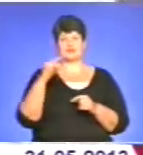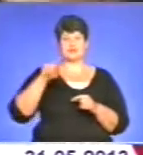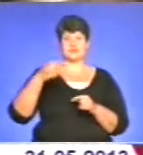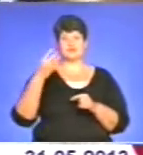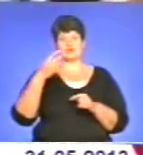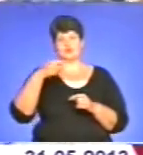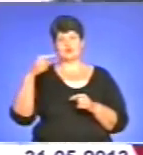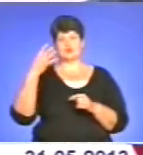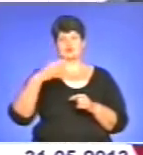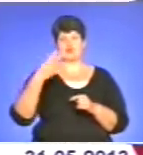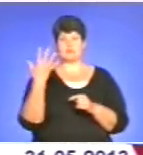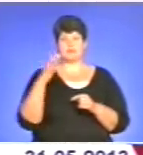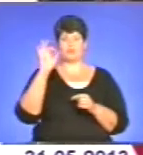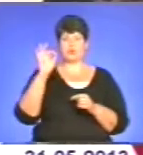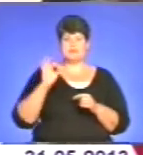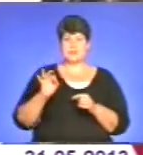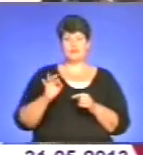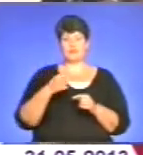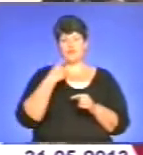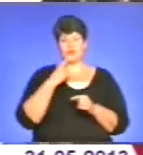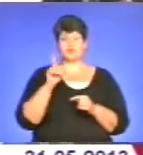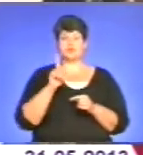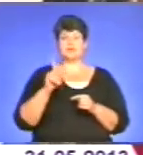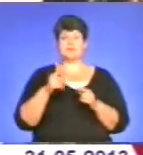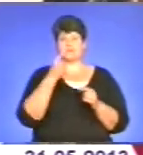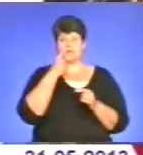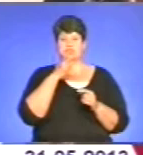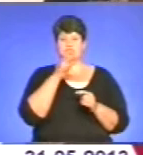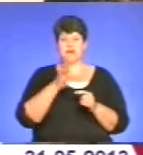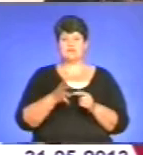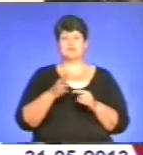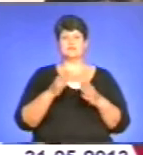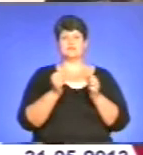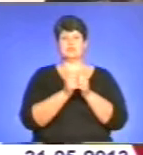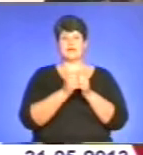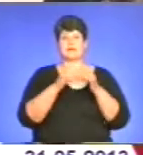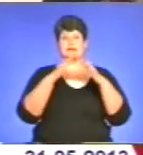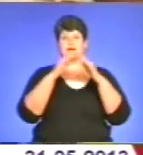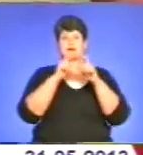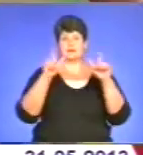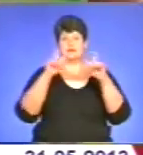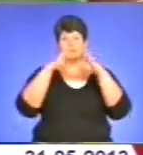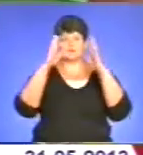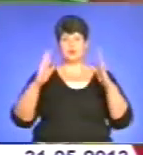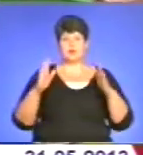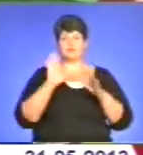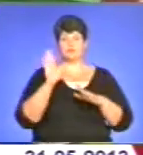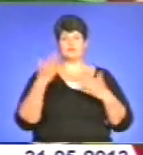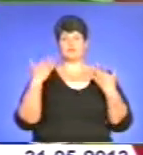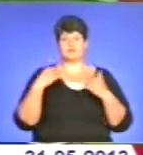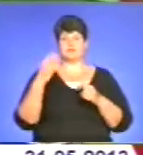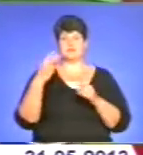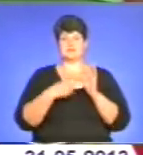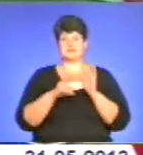Соціальні ініціативи уряду передбачають, що за деякий час у пришкільних таборах відпочиватиме 75% дітей шкільного віку.